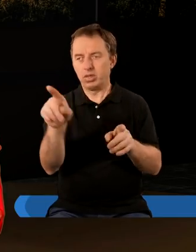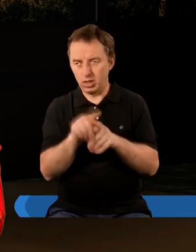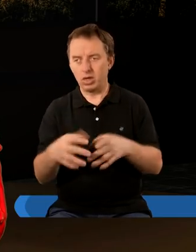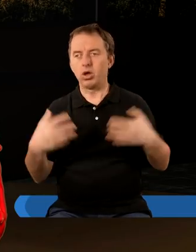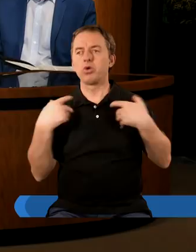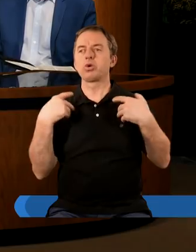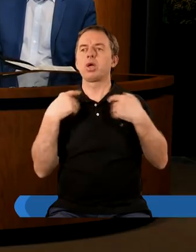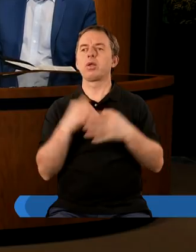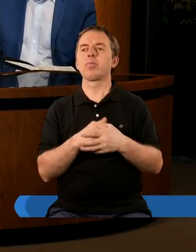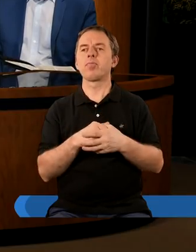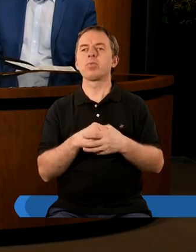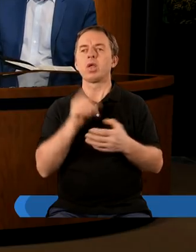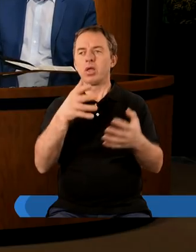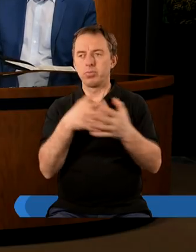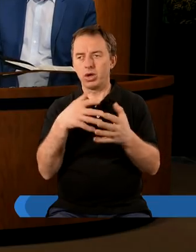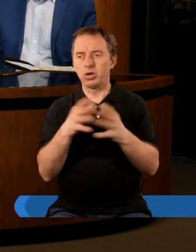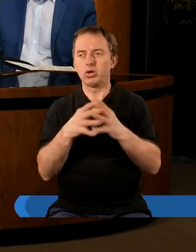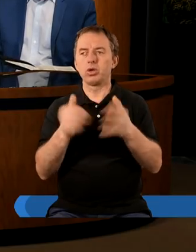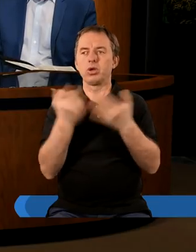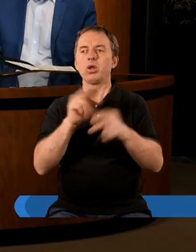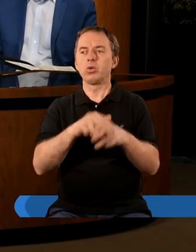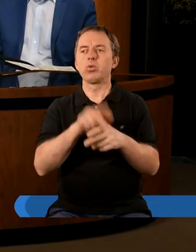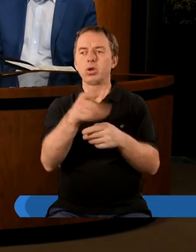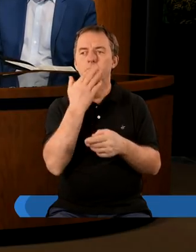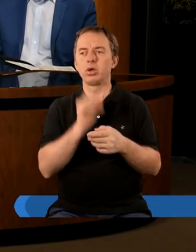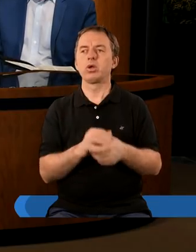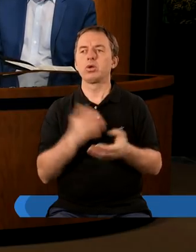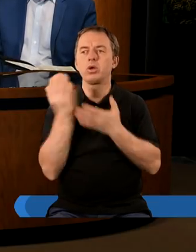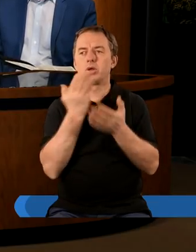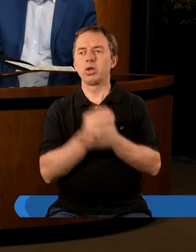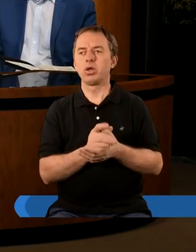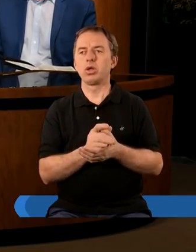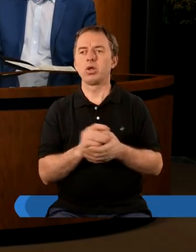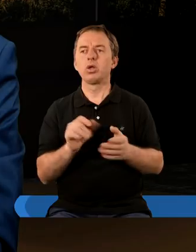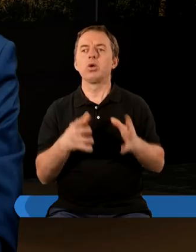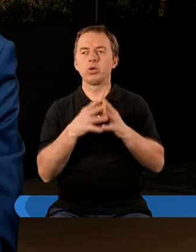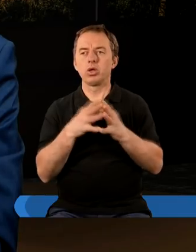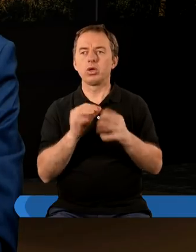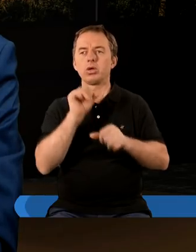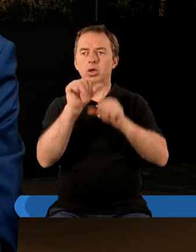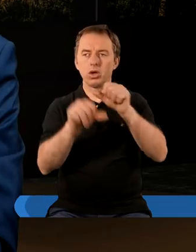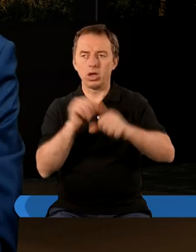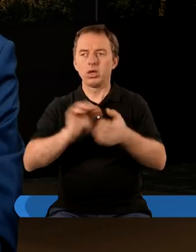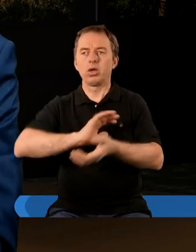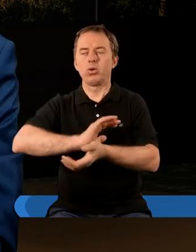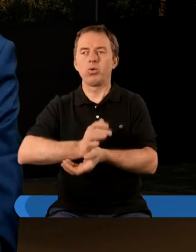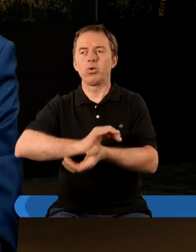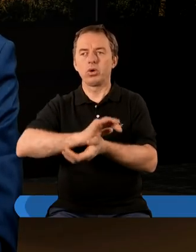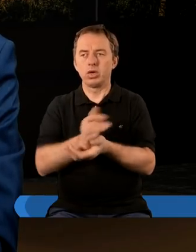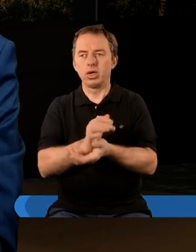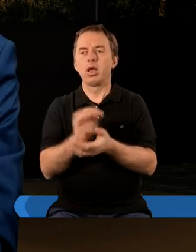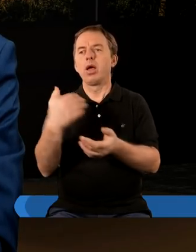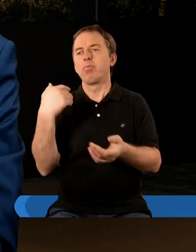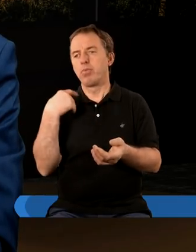ożyjecie. Te prorocze dziesięć dni, o których tutaj czytamy, odnosi się do dziesięciu lat ucisku,